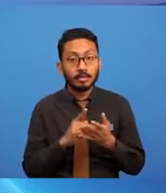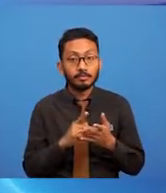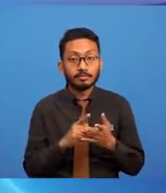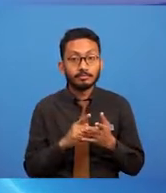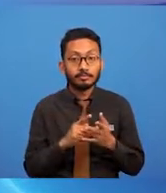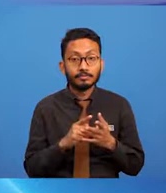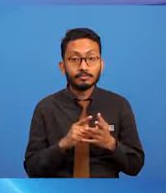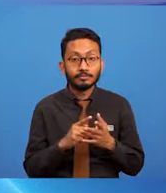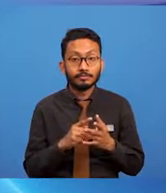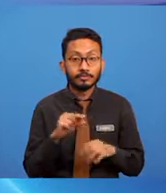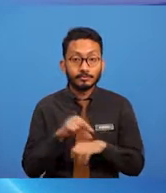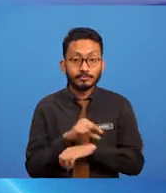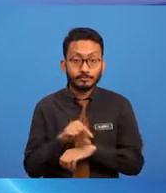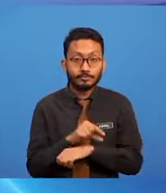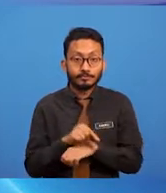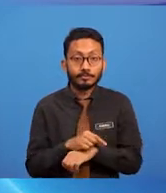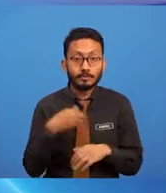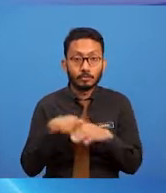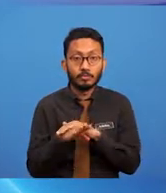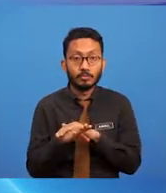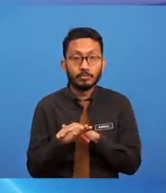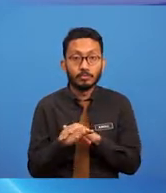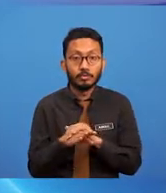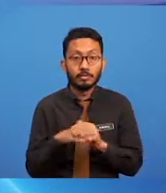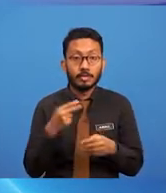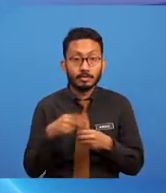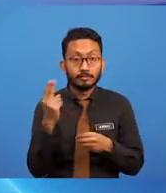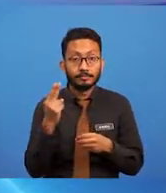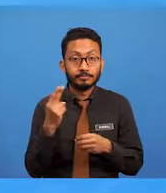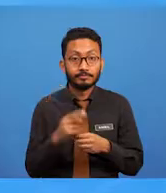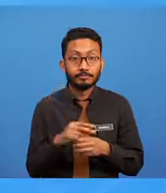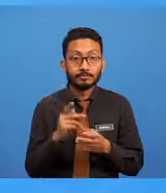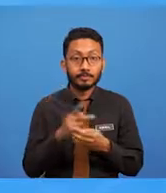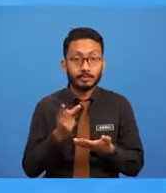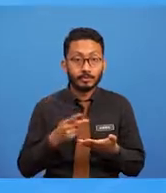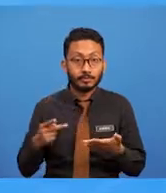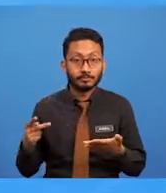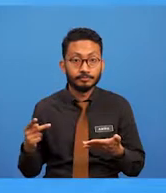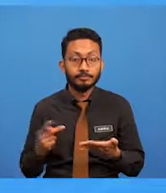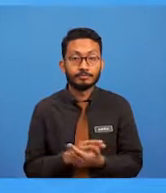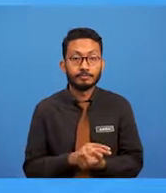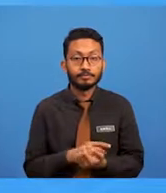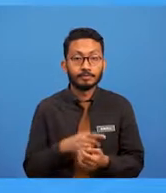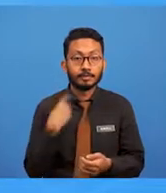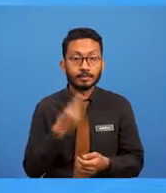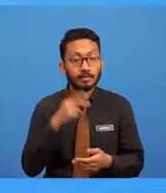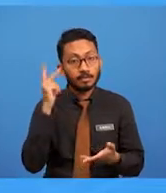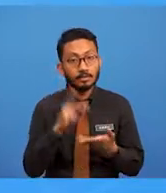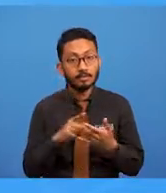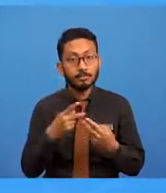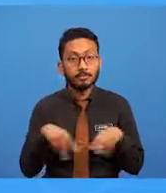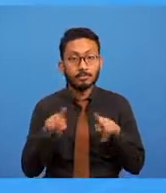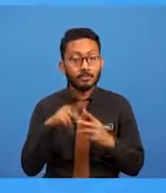penghasilan karya. Dalam penghasilan karya ini, kita perlu mengetahui siapa